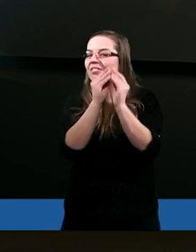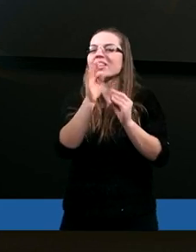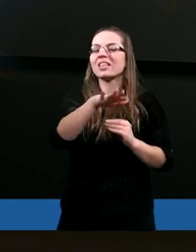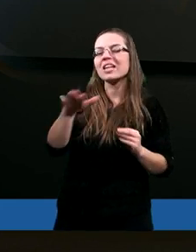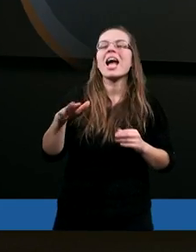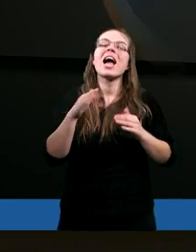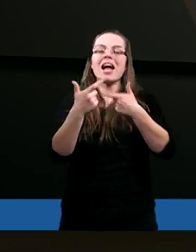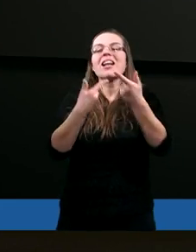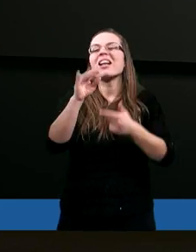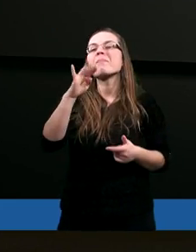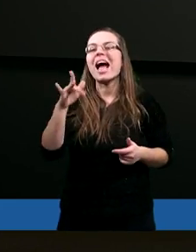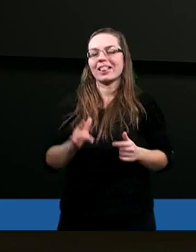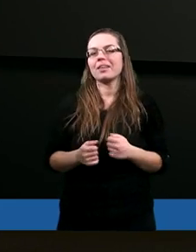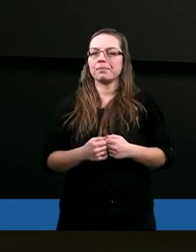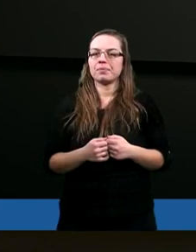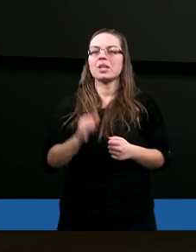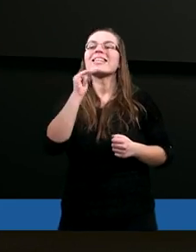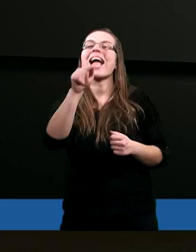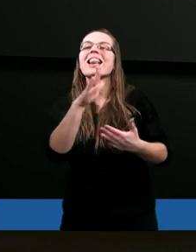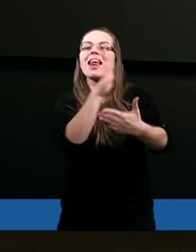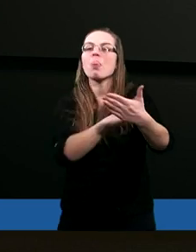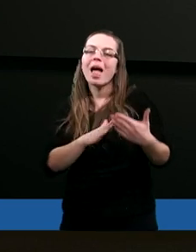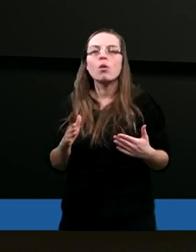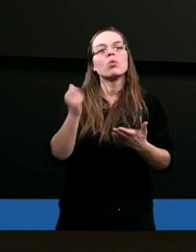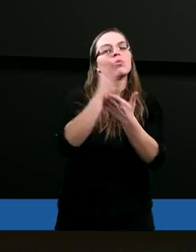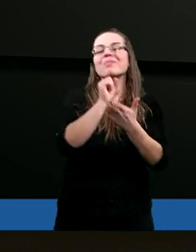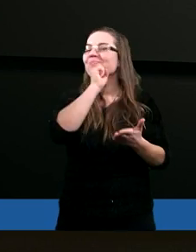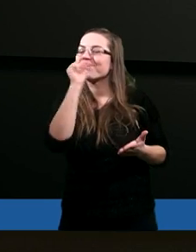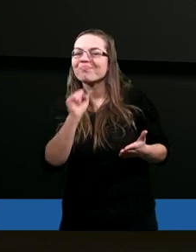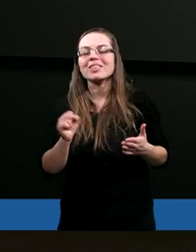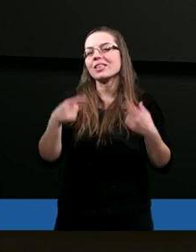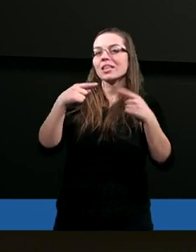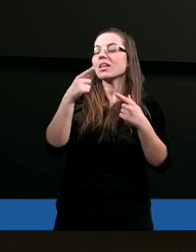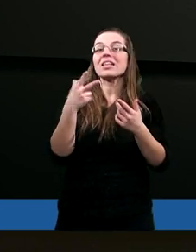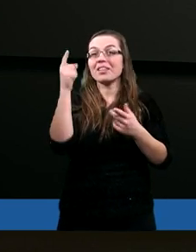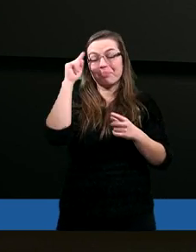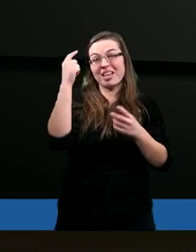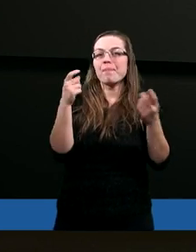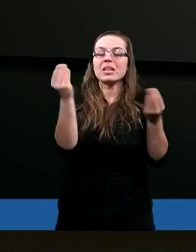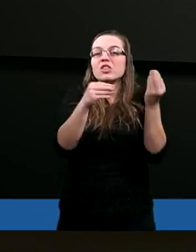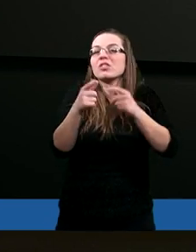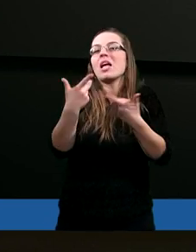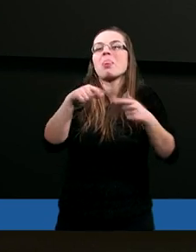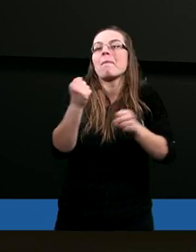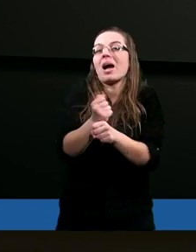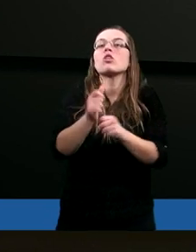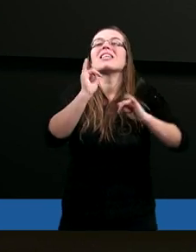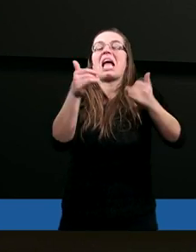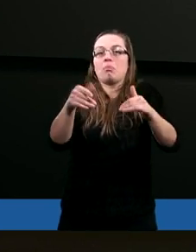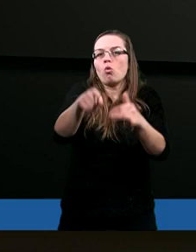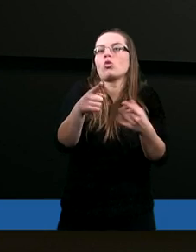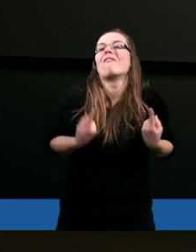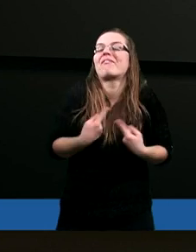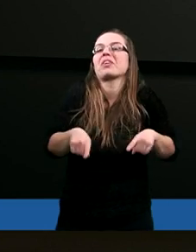sprzęty. Jak ten naród, który nigdy w takim rzemiośle nie pracował, miał wykonać te